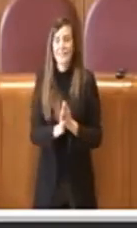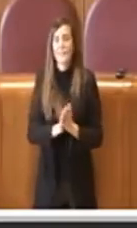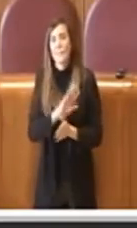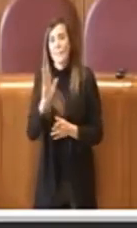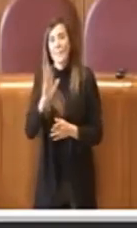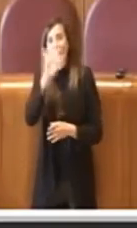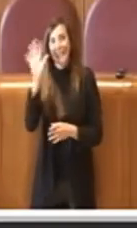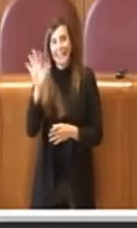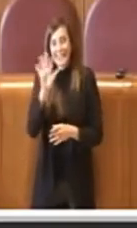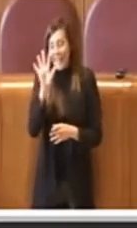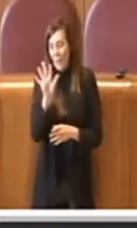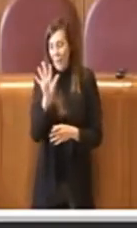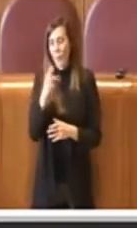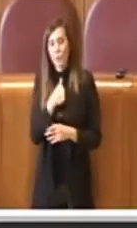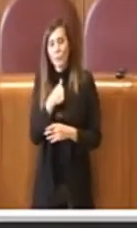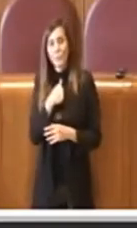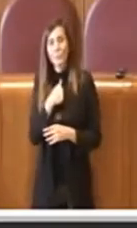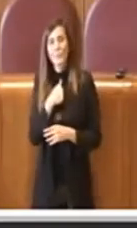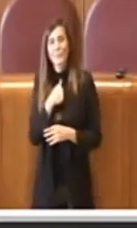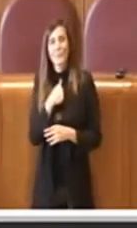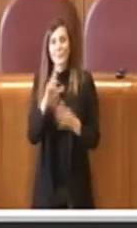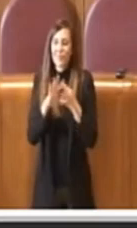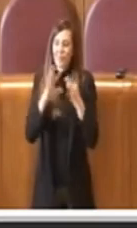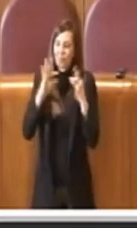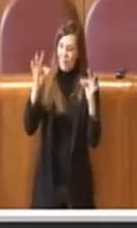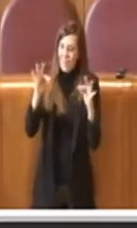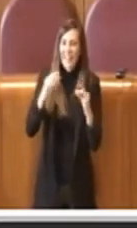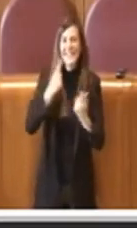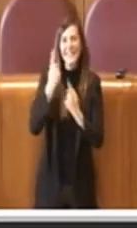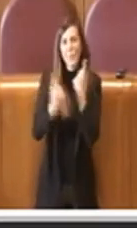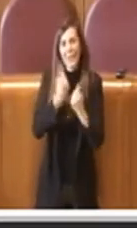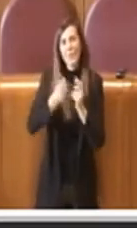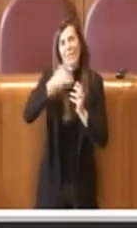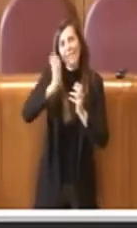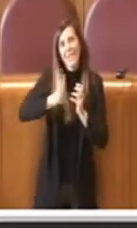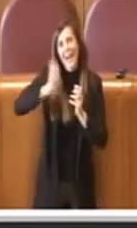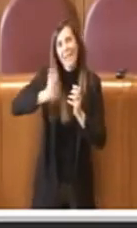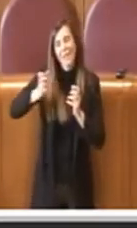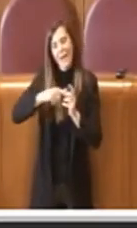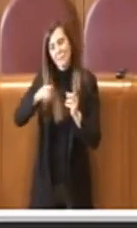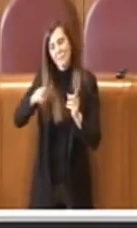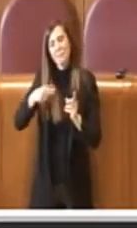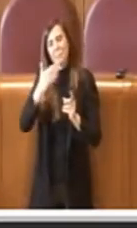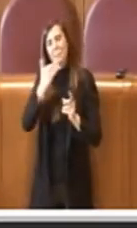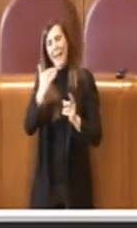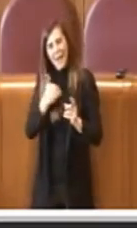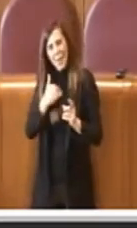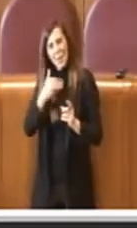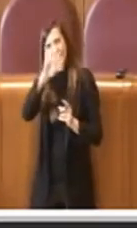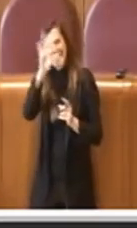definito una serie di questioni che in realtà ci sembravano anche abbastanza